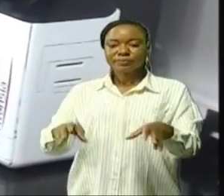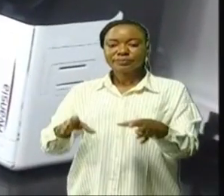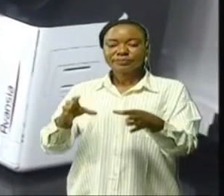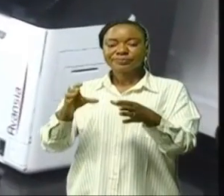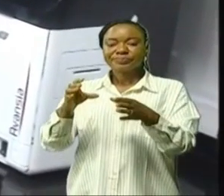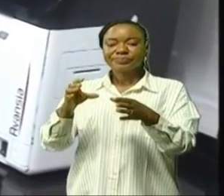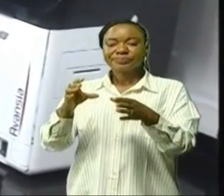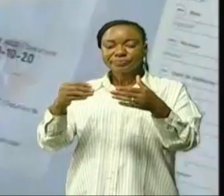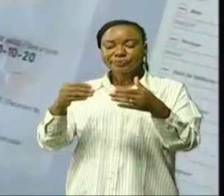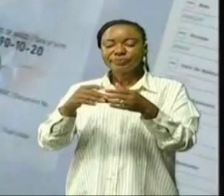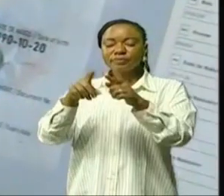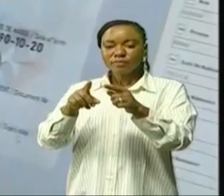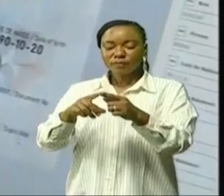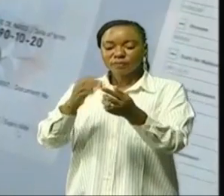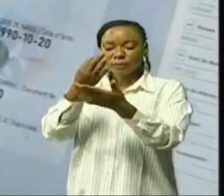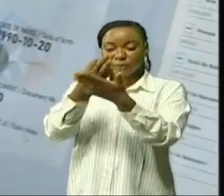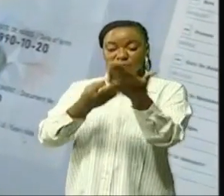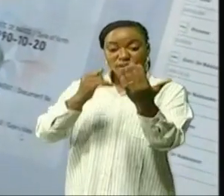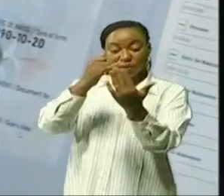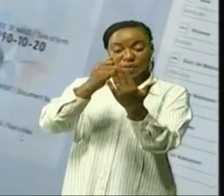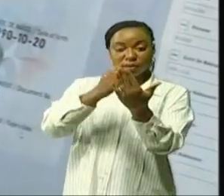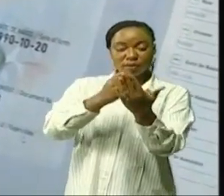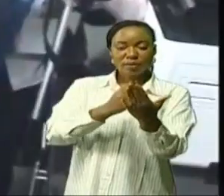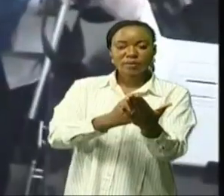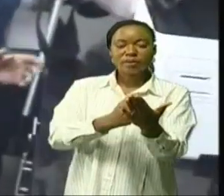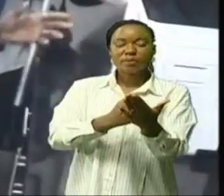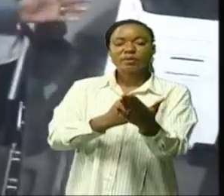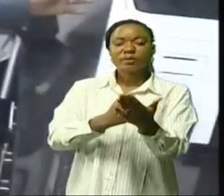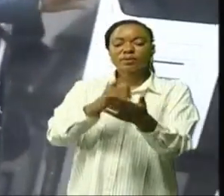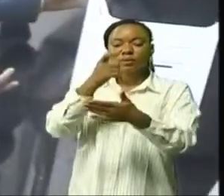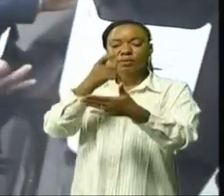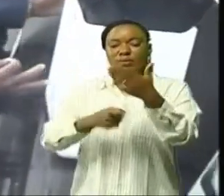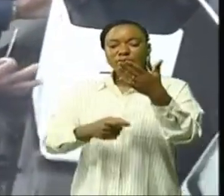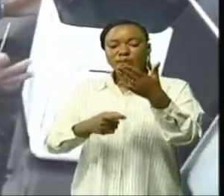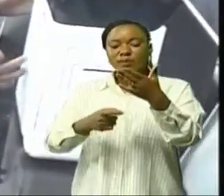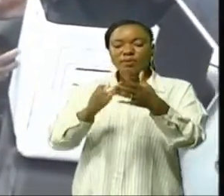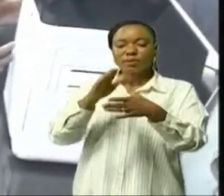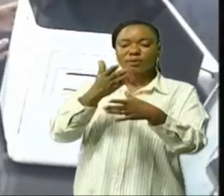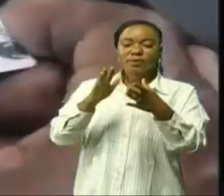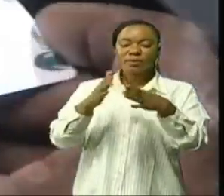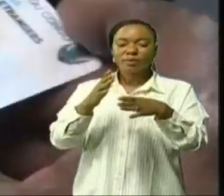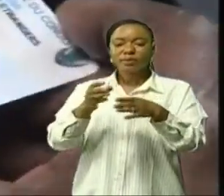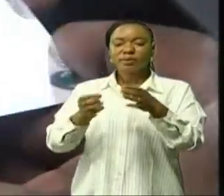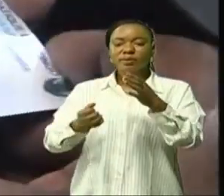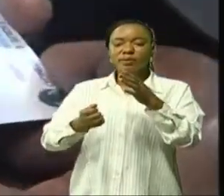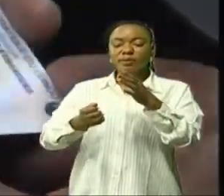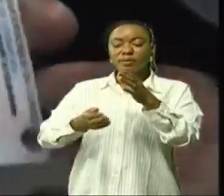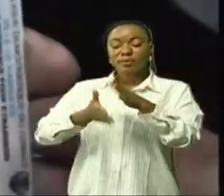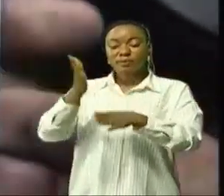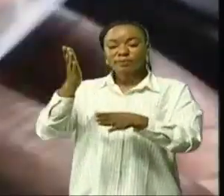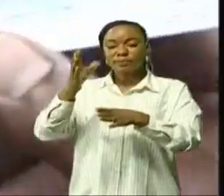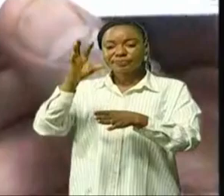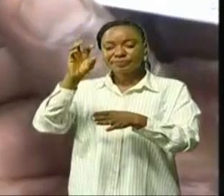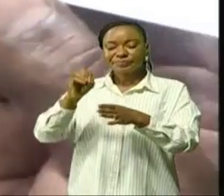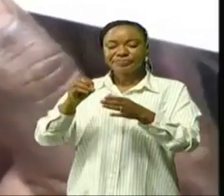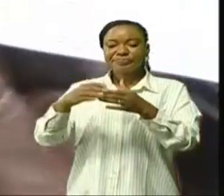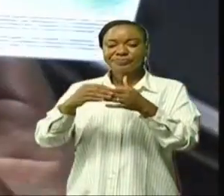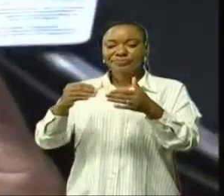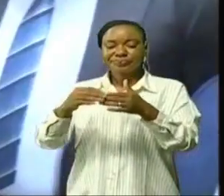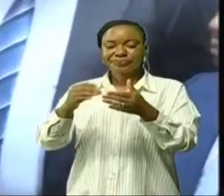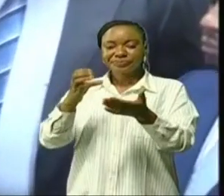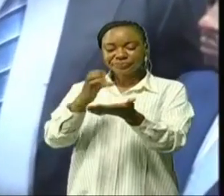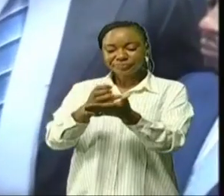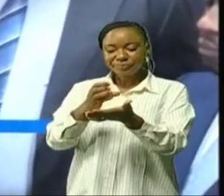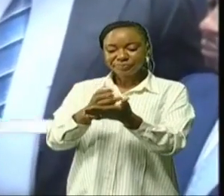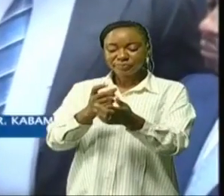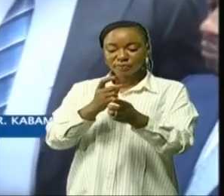d'une fiche d'identification dont les prix varient entre 15 et 50 dollars ces cartes sont sécurisées et